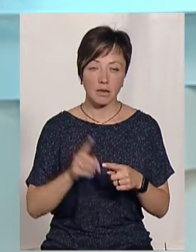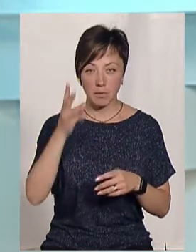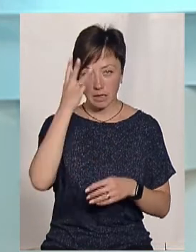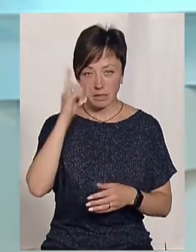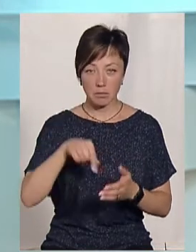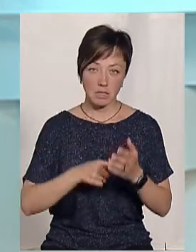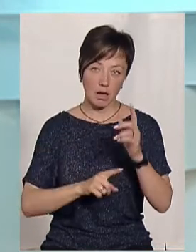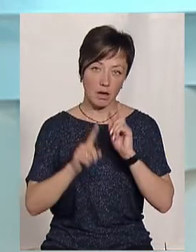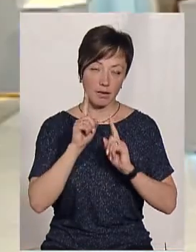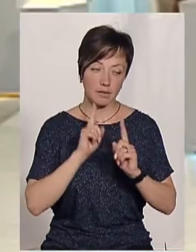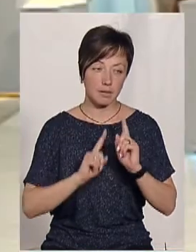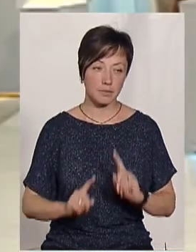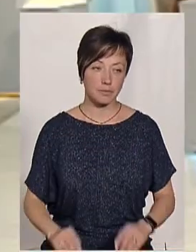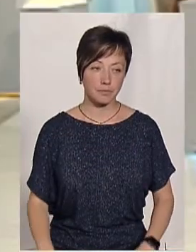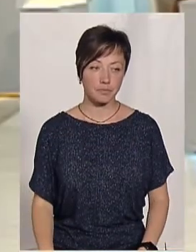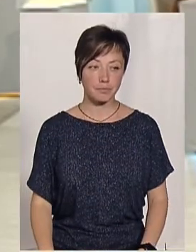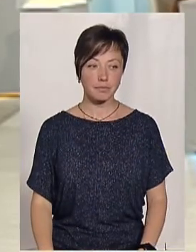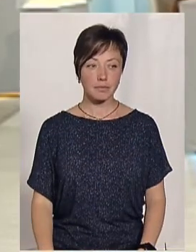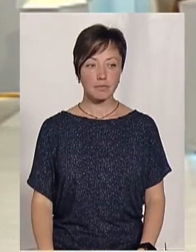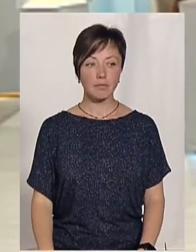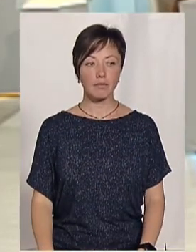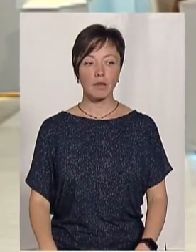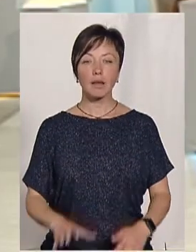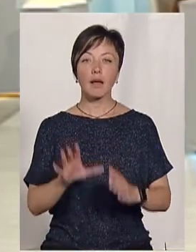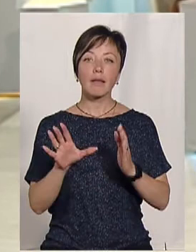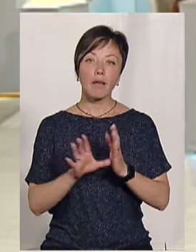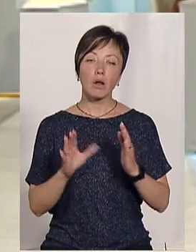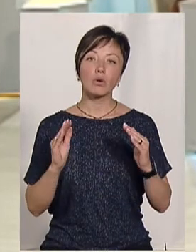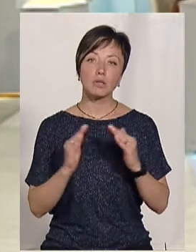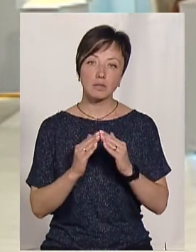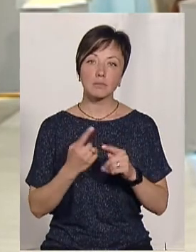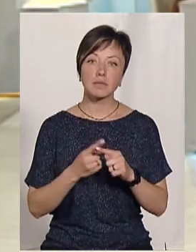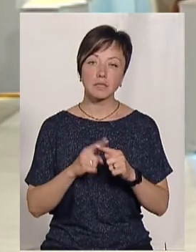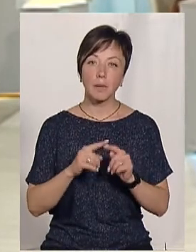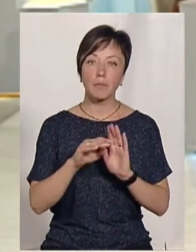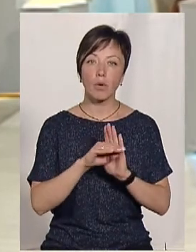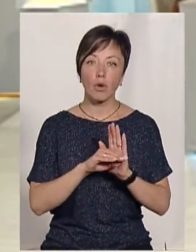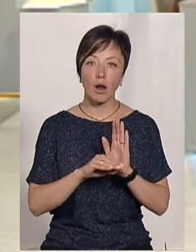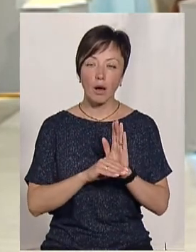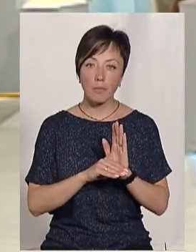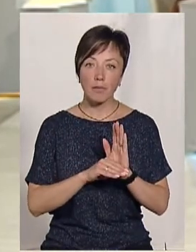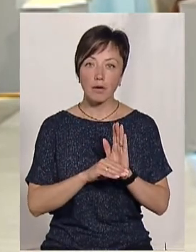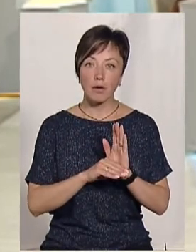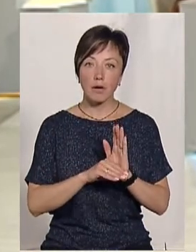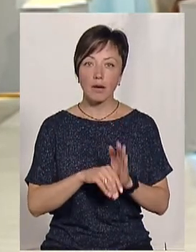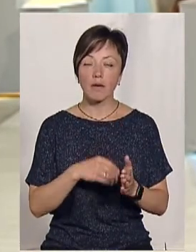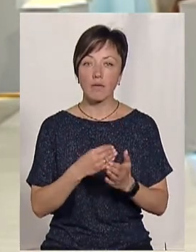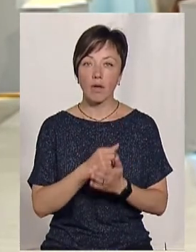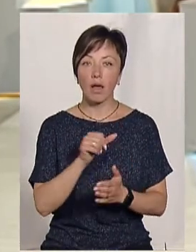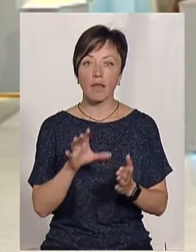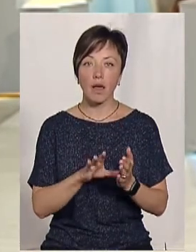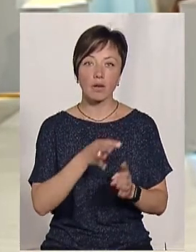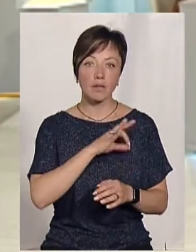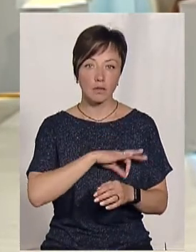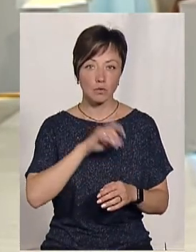Хмельницька міська рада. Енергодім – це програма фонду енергоефективності